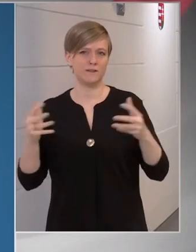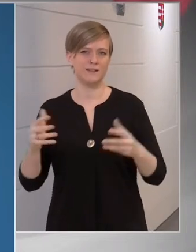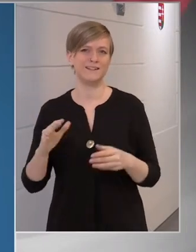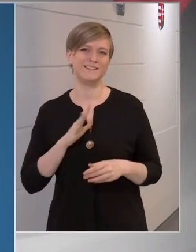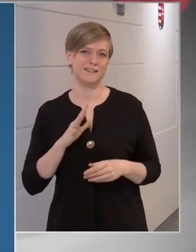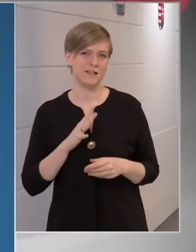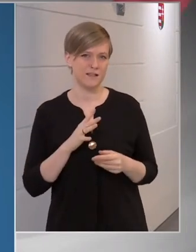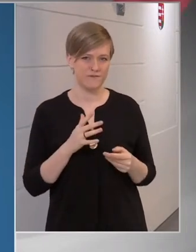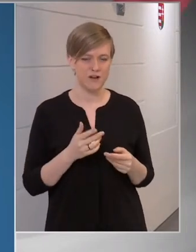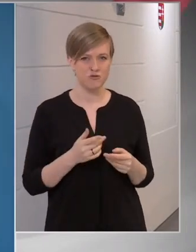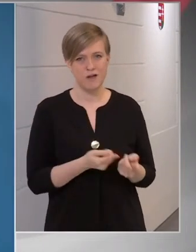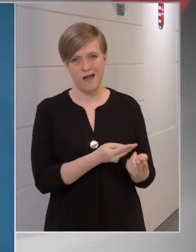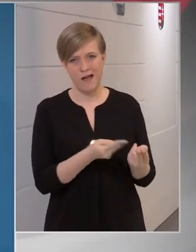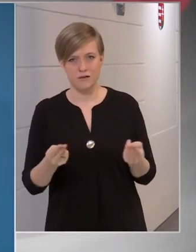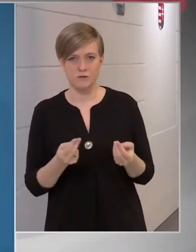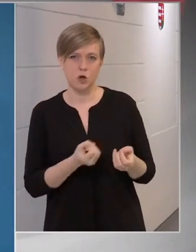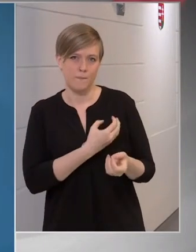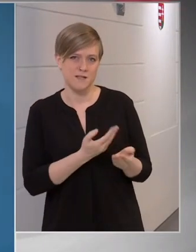kapacitását.